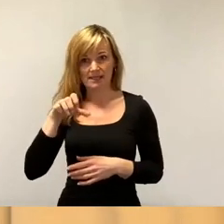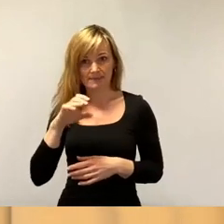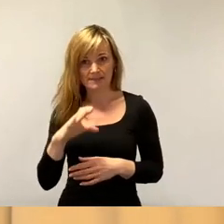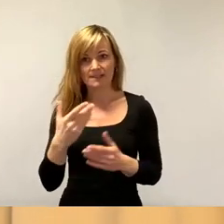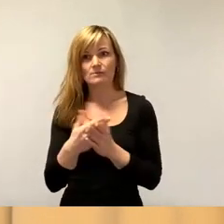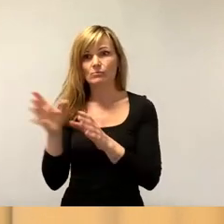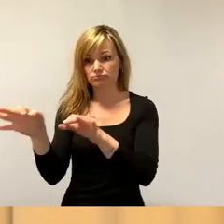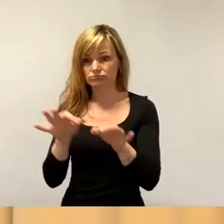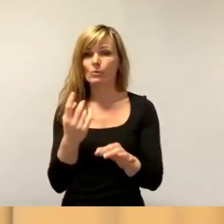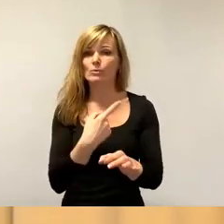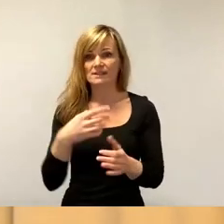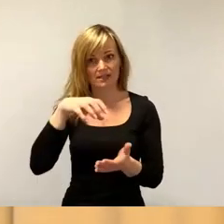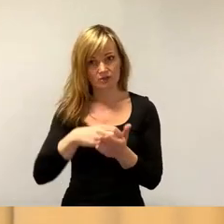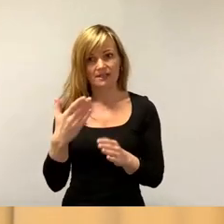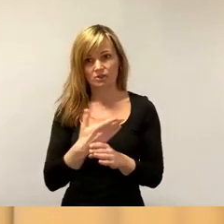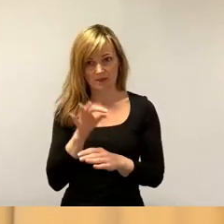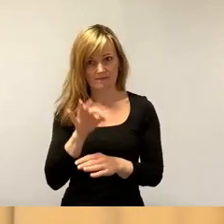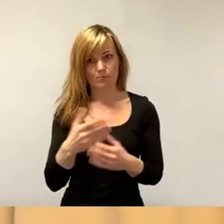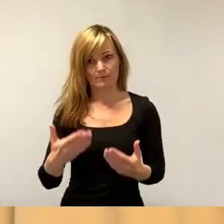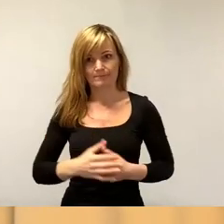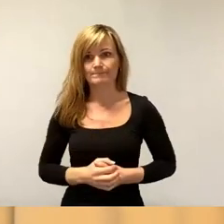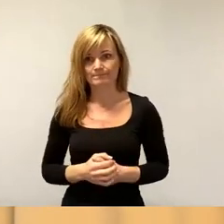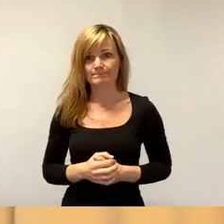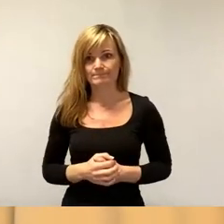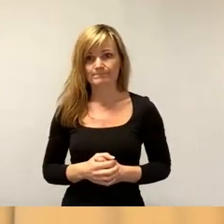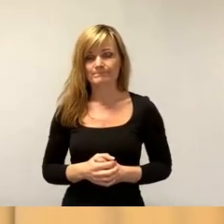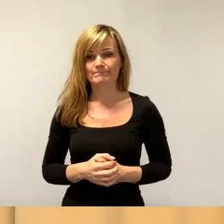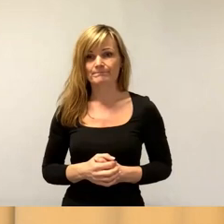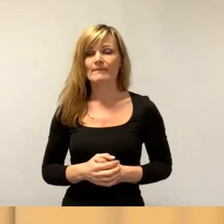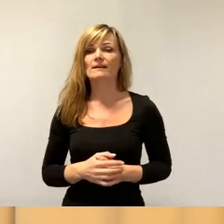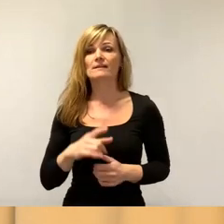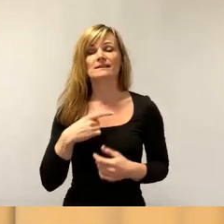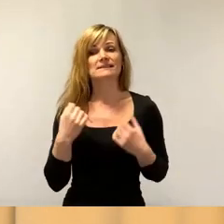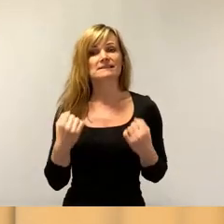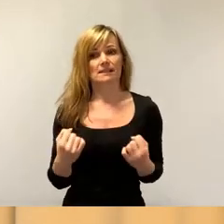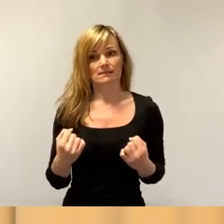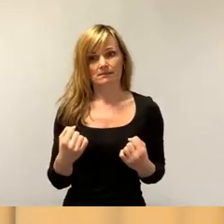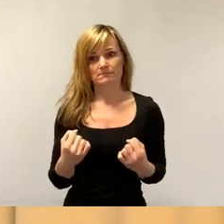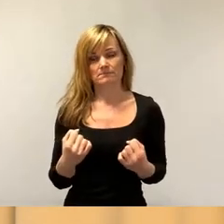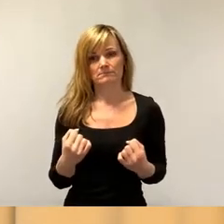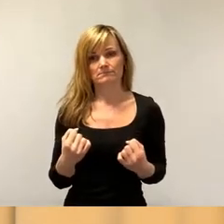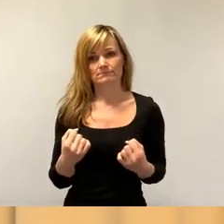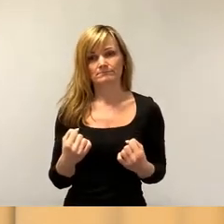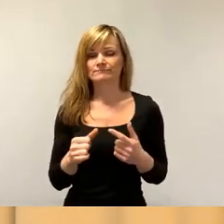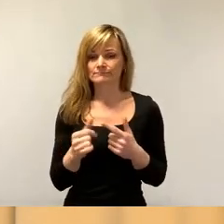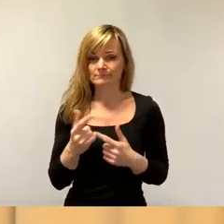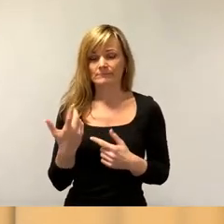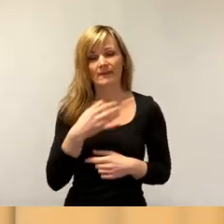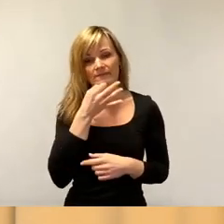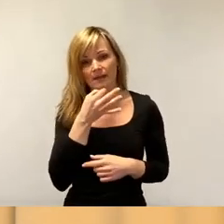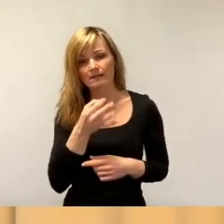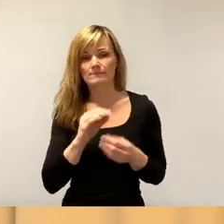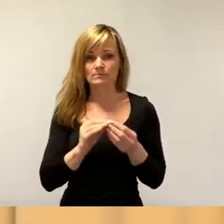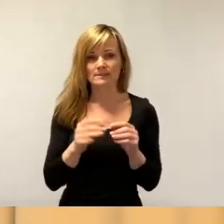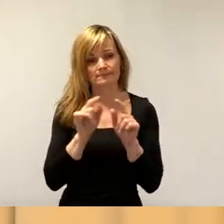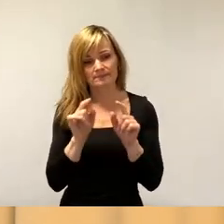unsere Stadt entschieden hat. Und ich bin mir sicher, dass bei all den Themen und bei den Fragen, die in der letzten Stunde auch hier